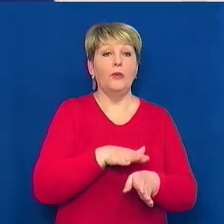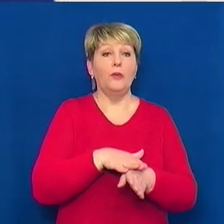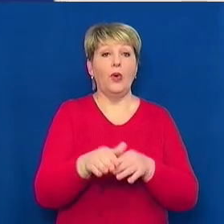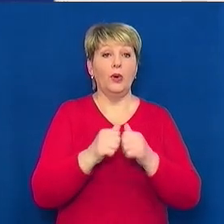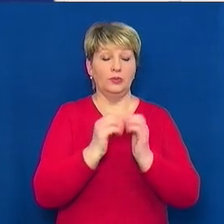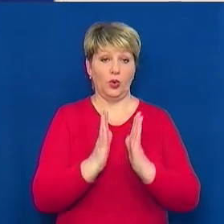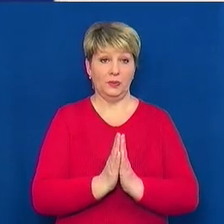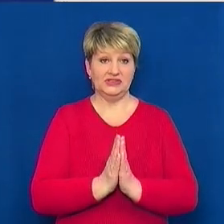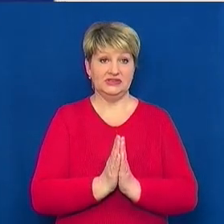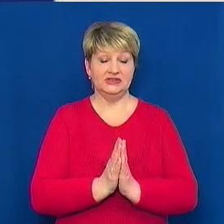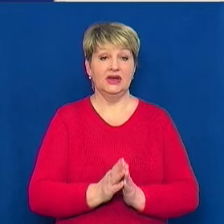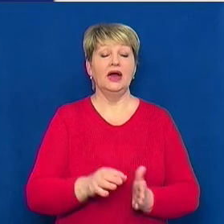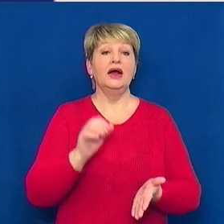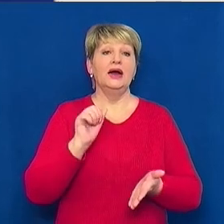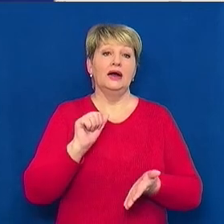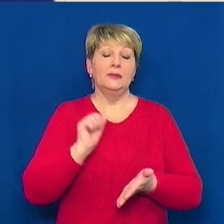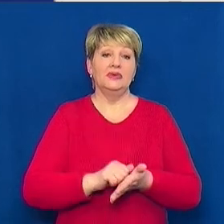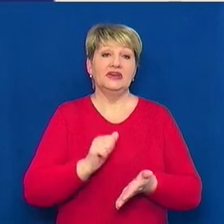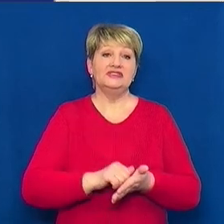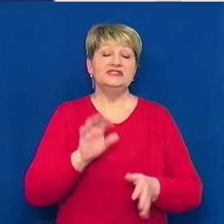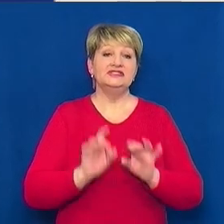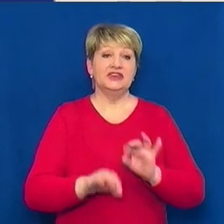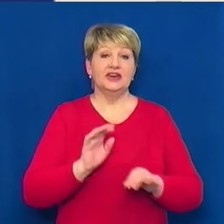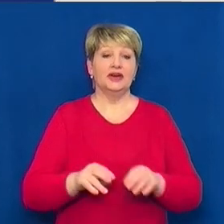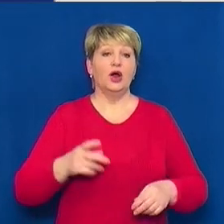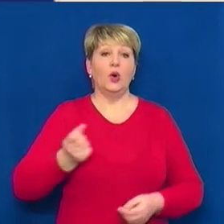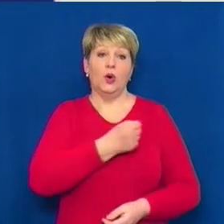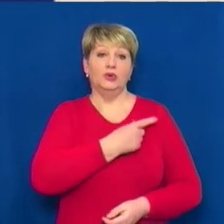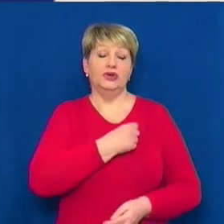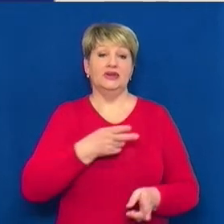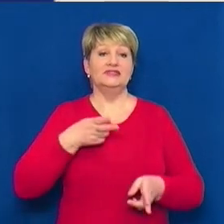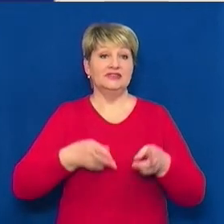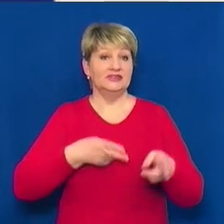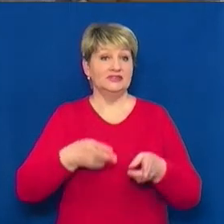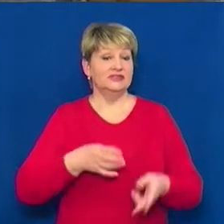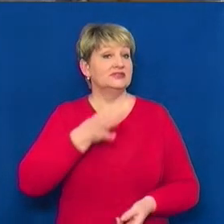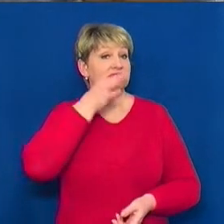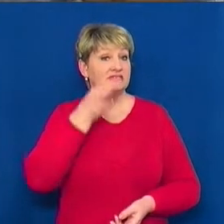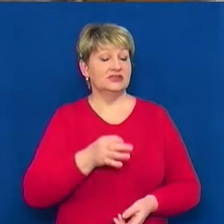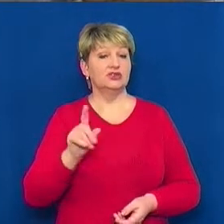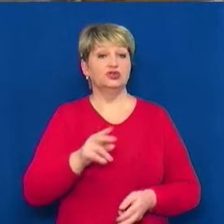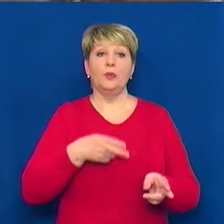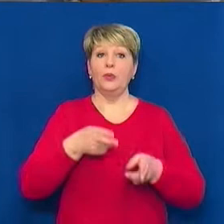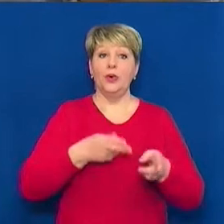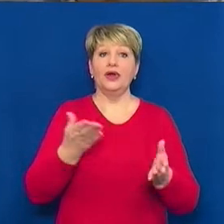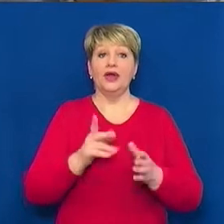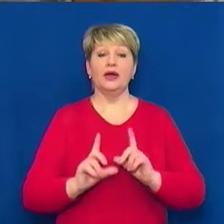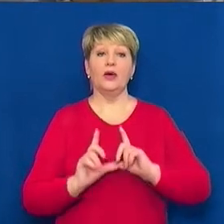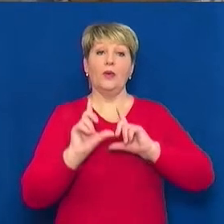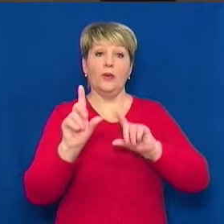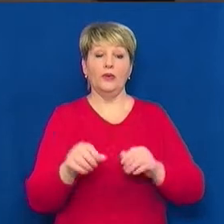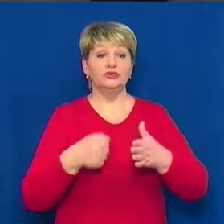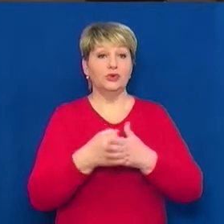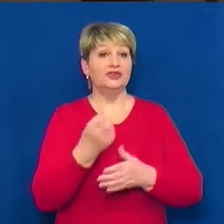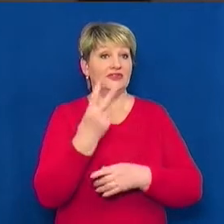обсязі. Прес-секретарка регіональної філії Одеської залізниці Лариса Слобецька зазначила, що потяги, які виїхали до 12-ї